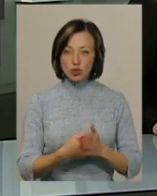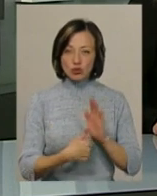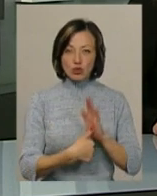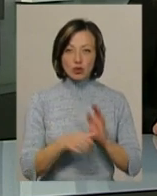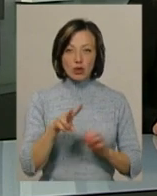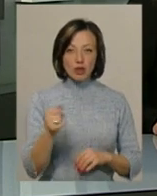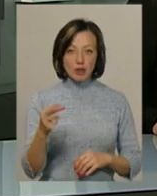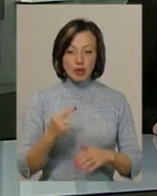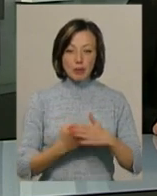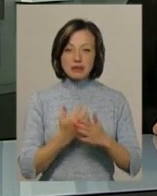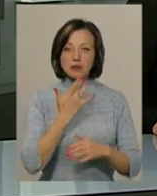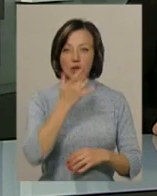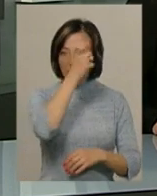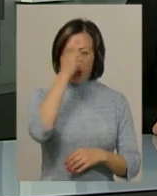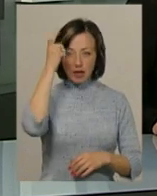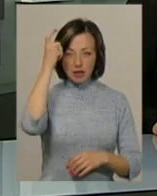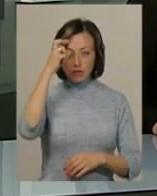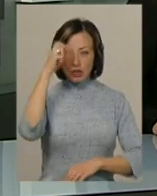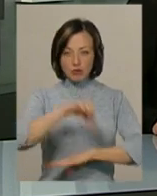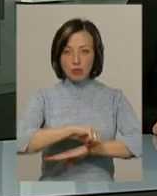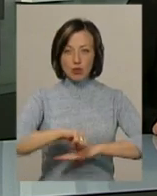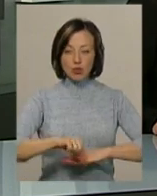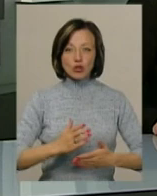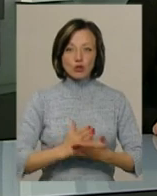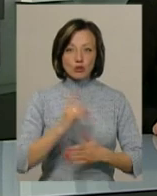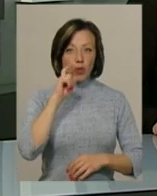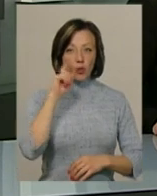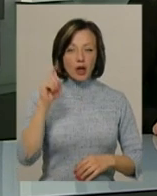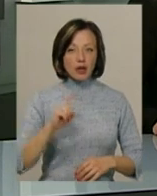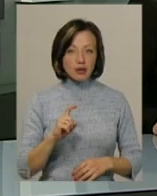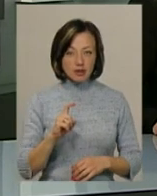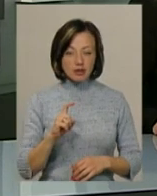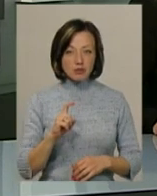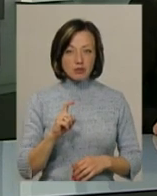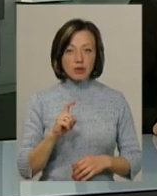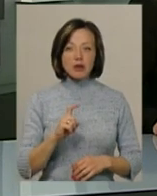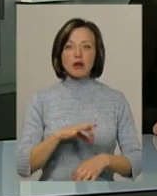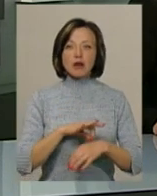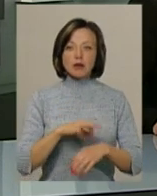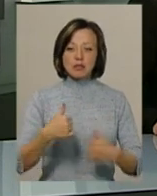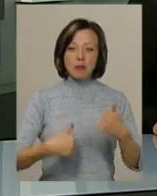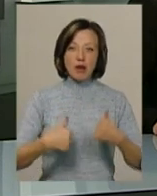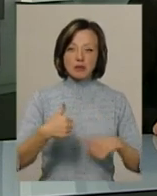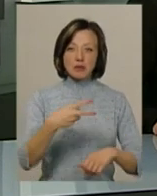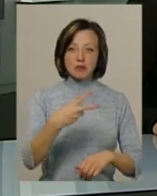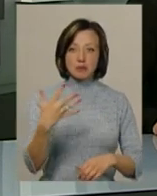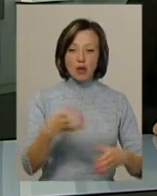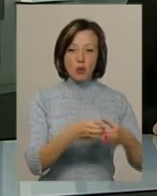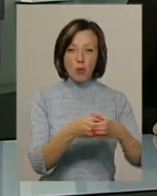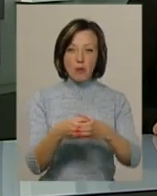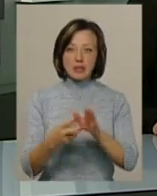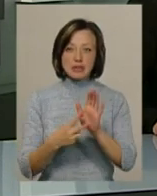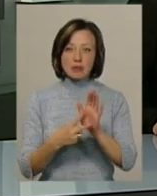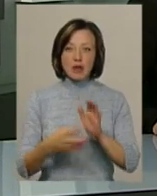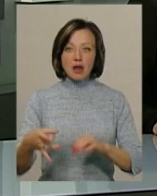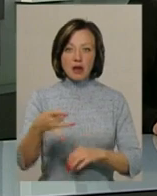липня на базі Національної академії Державної прикордонної служби України імені Богдана Хмельницького змагатимуться 25 команд з